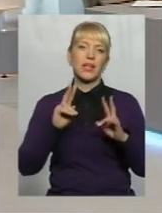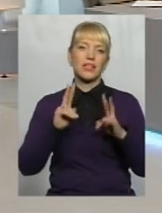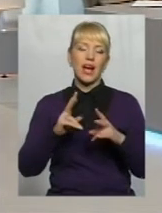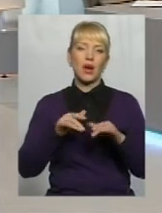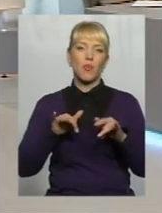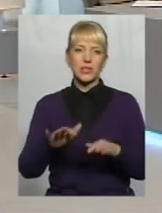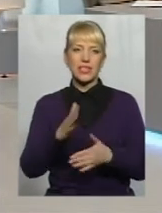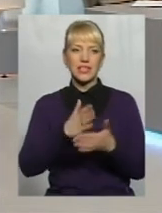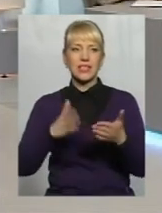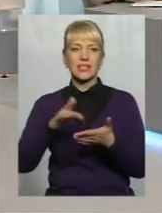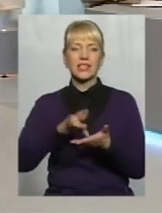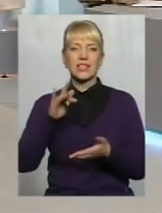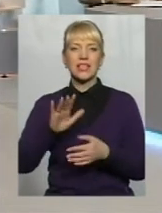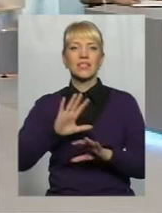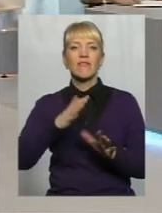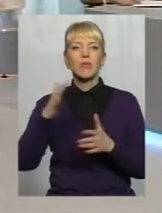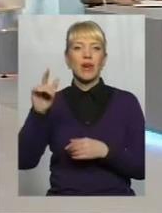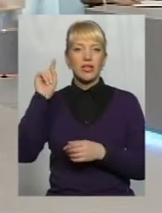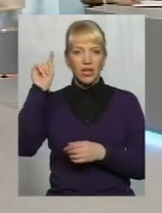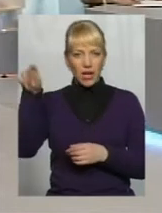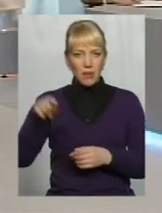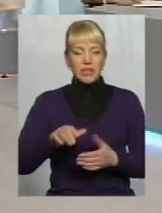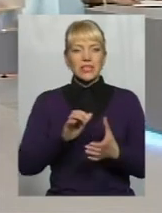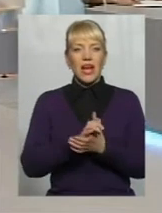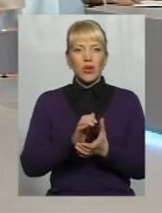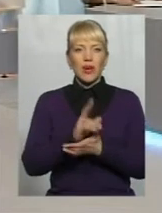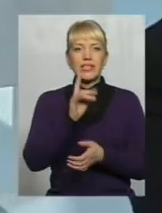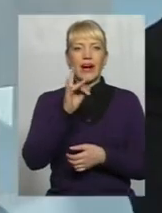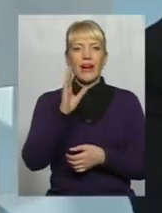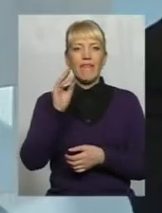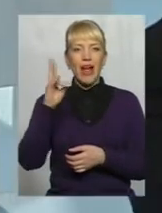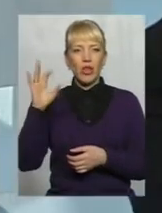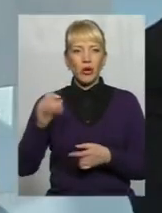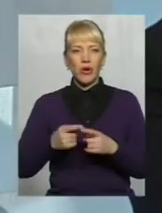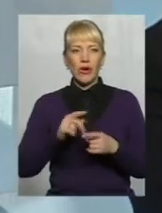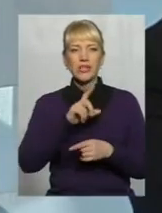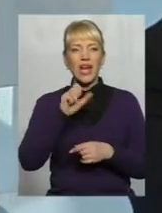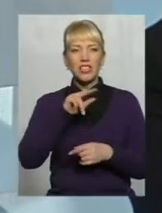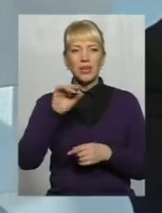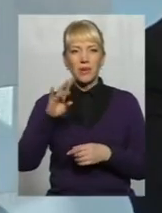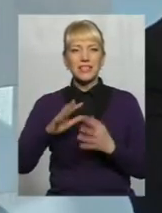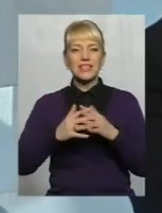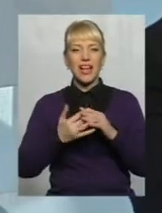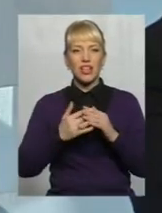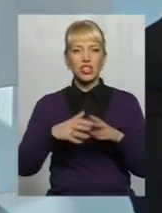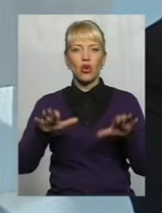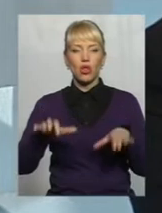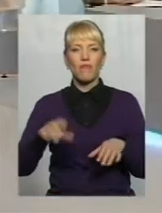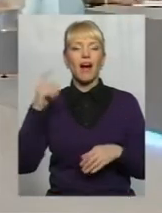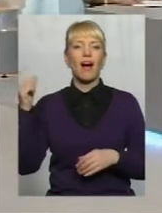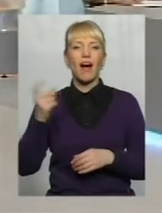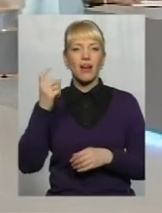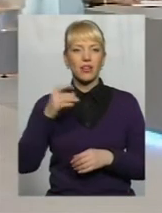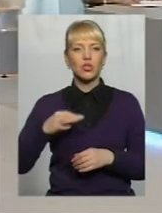децентралізації відбуваються там Вже знайомтеся, Юрій Кривенко, Зачепилівський селищний голова Харківської області